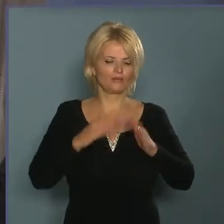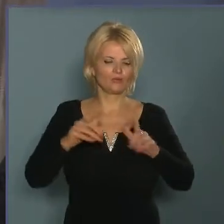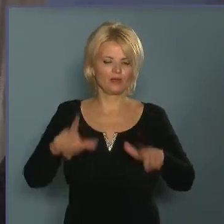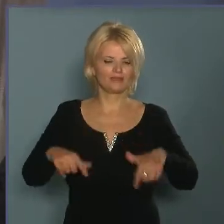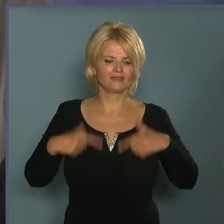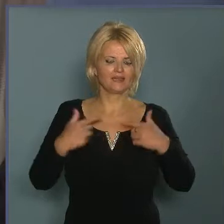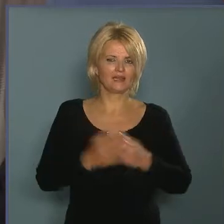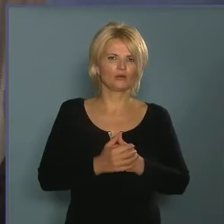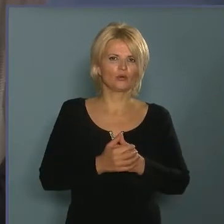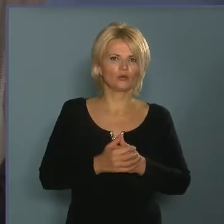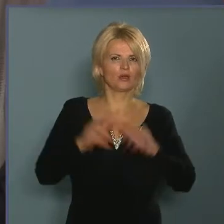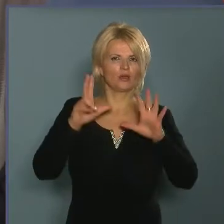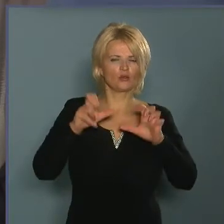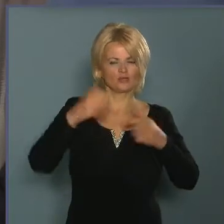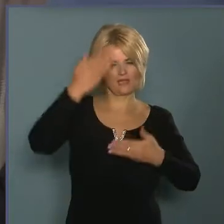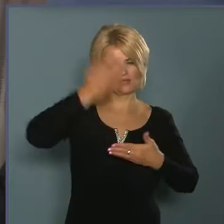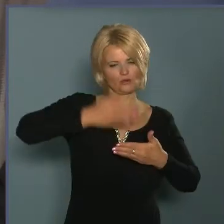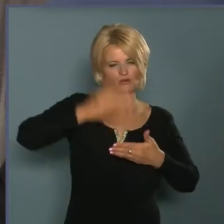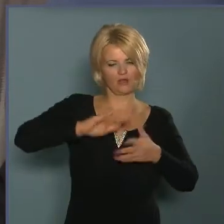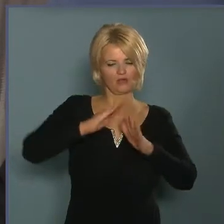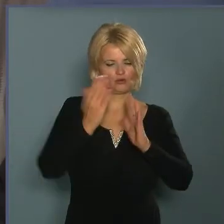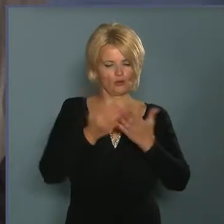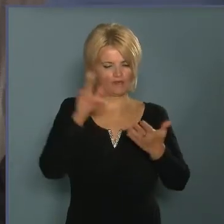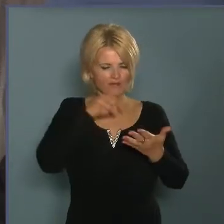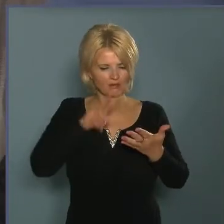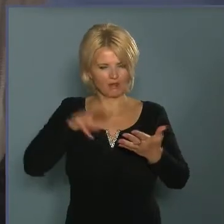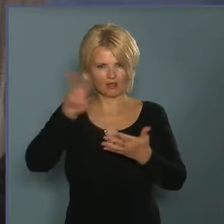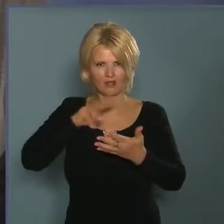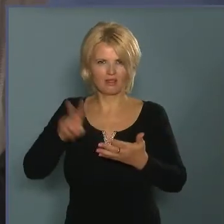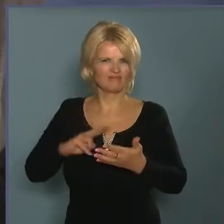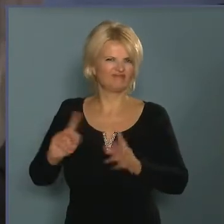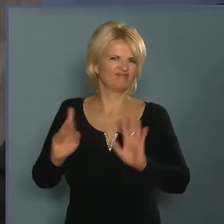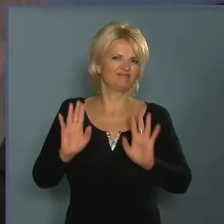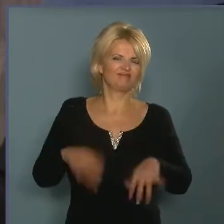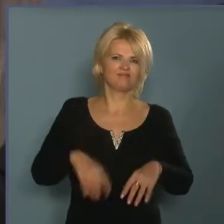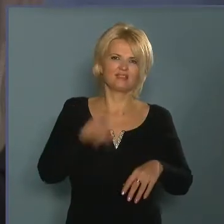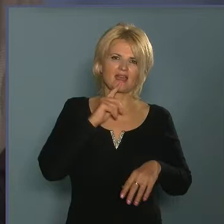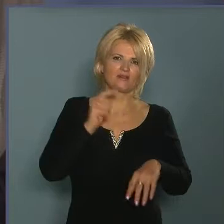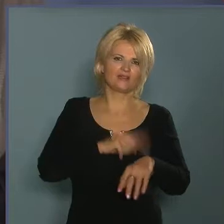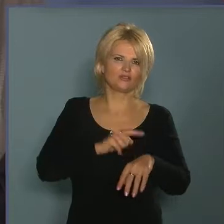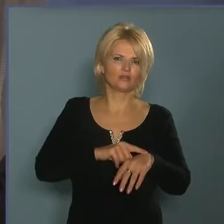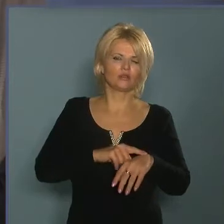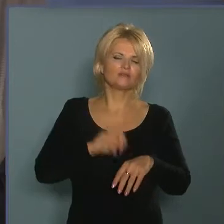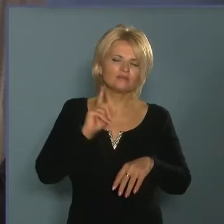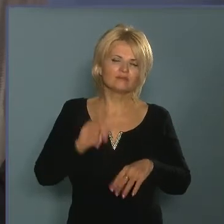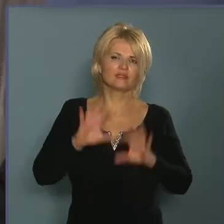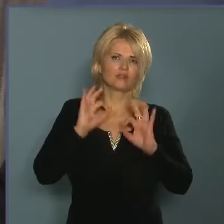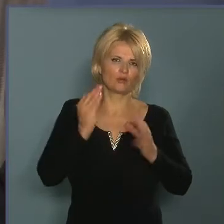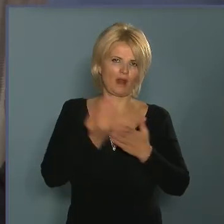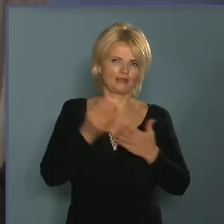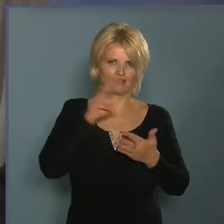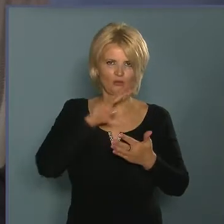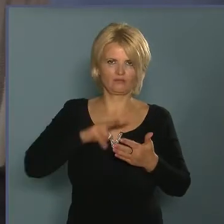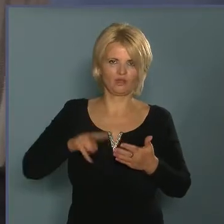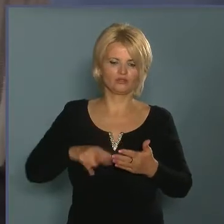oldalas kötetet apró betűvel riasztónak is tűnik, amikor kevés az időnk. Pedig erről nem szabad lemondani, és arról sem szabad lemondani,